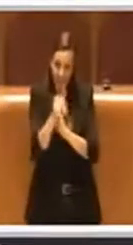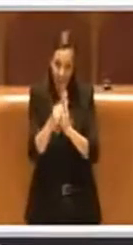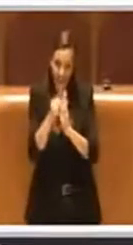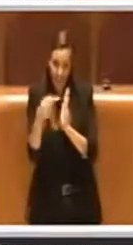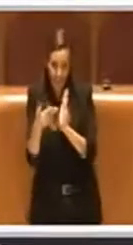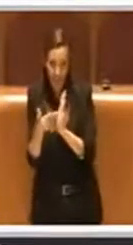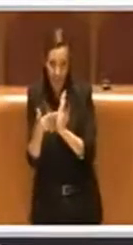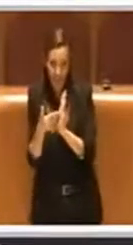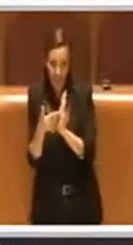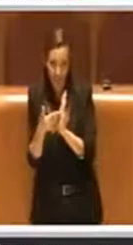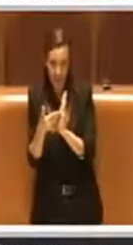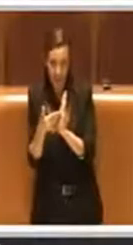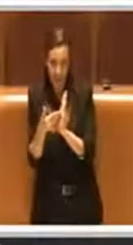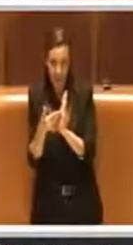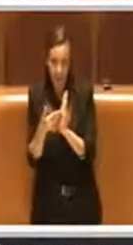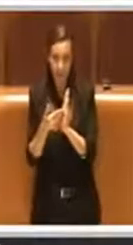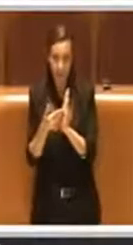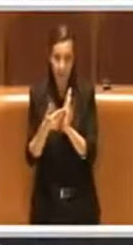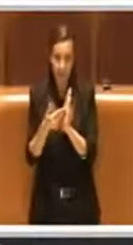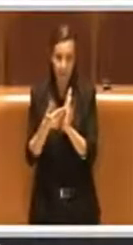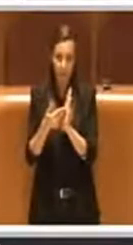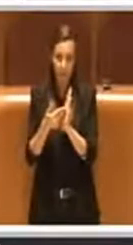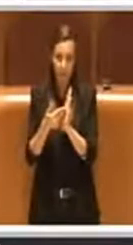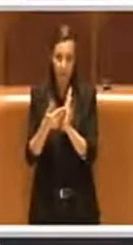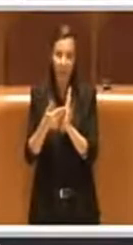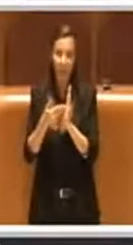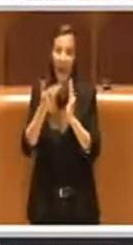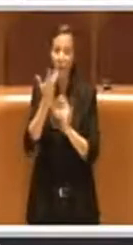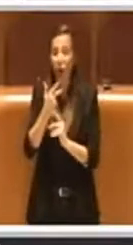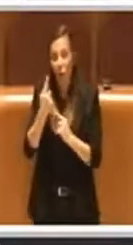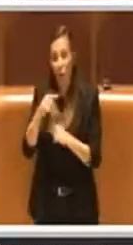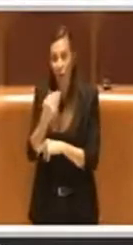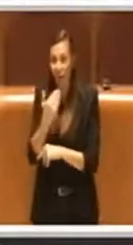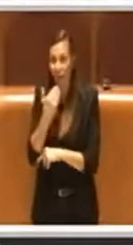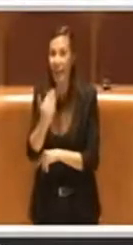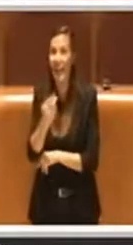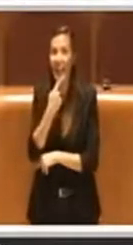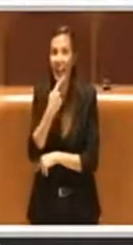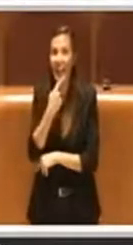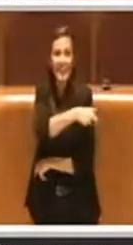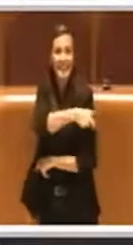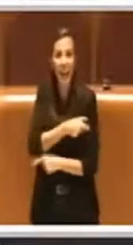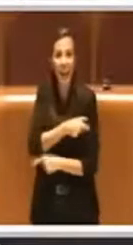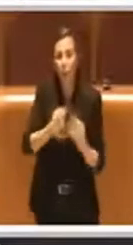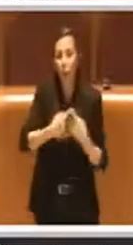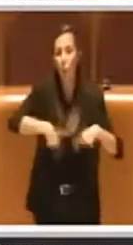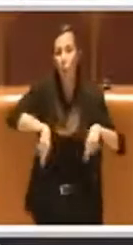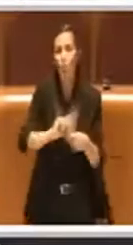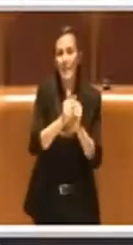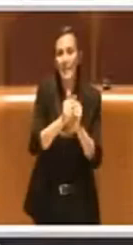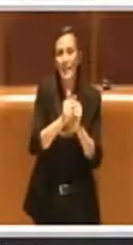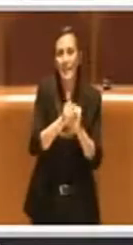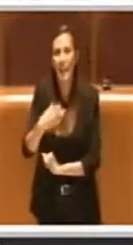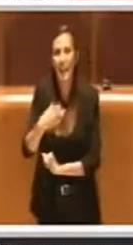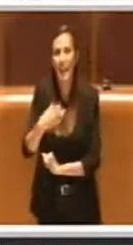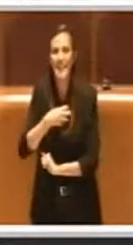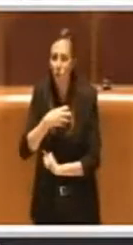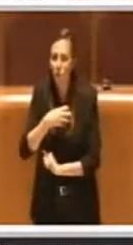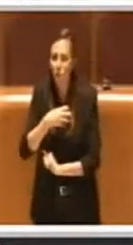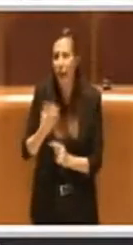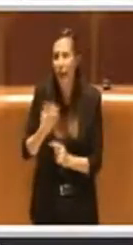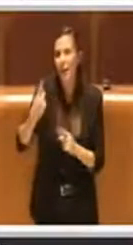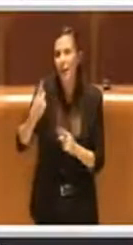propria... Voglio ringraziare anche gli staff della commissione sport, dell'assessorato e il dipartimento tutto,